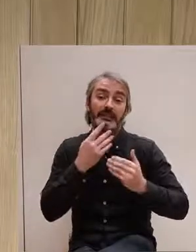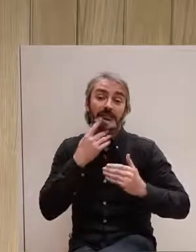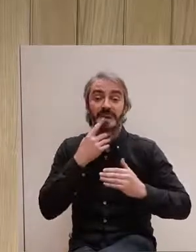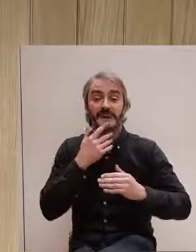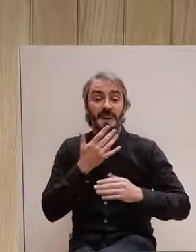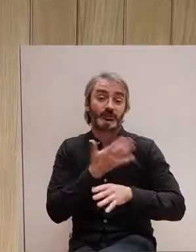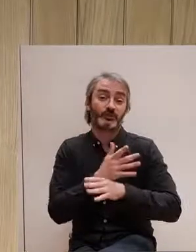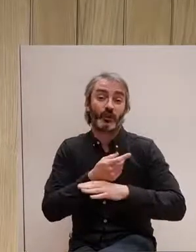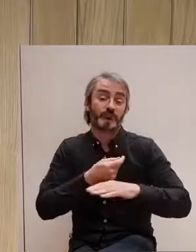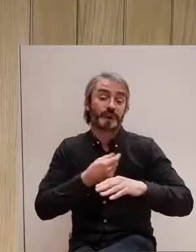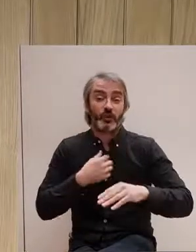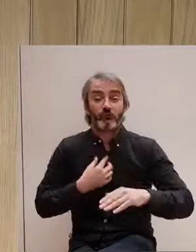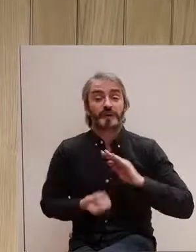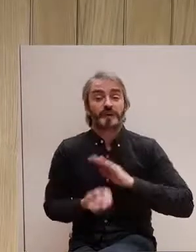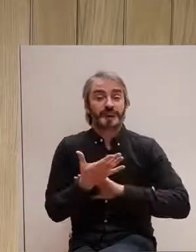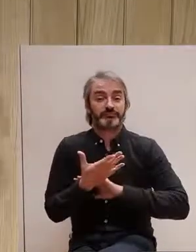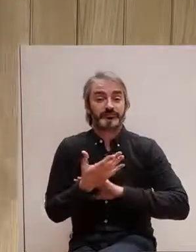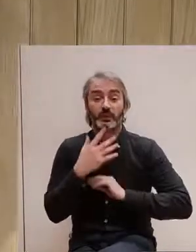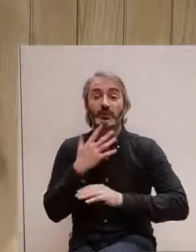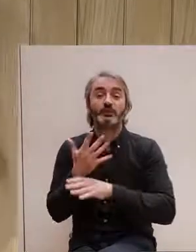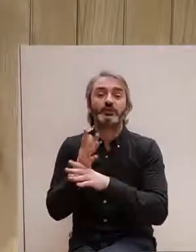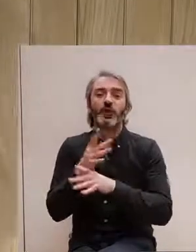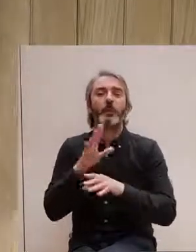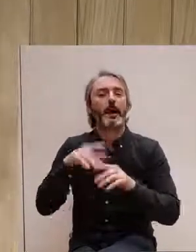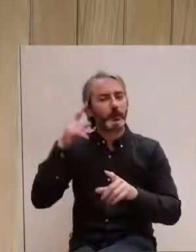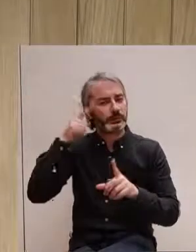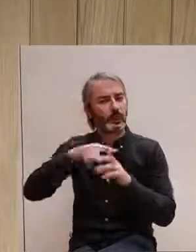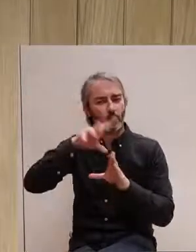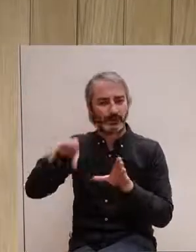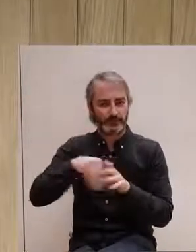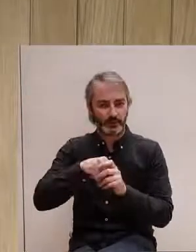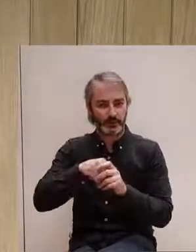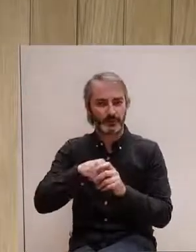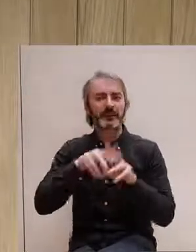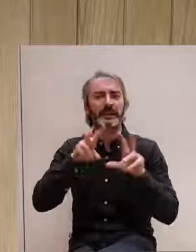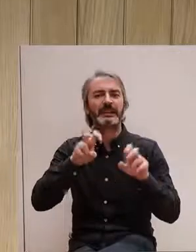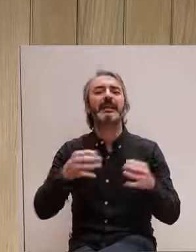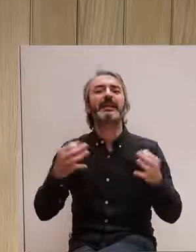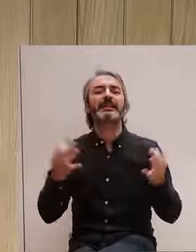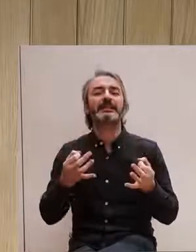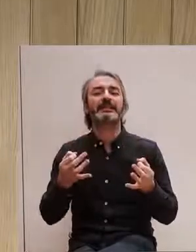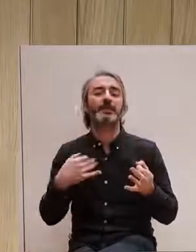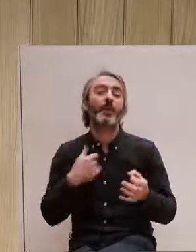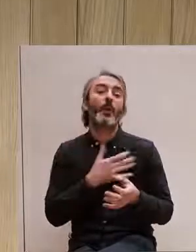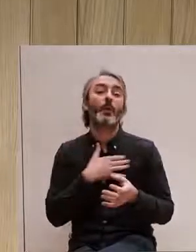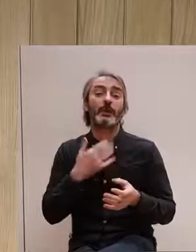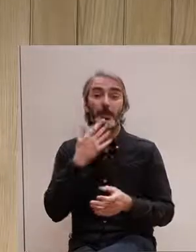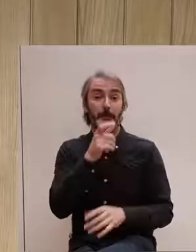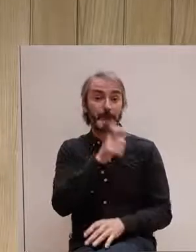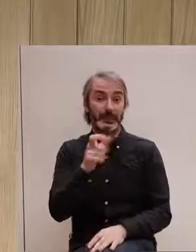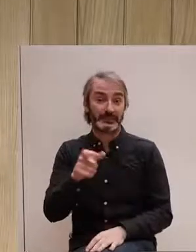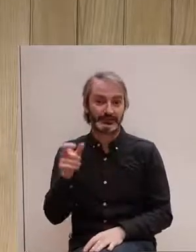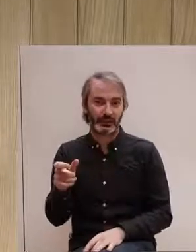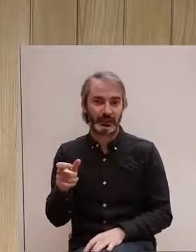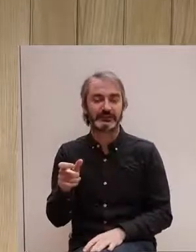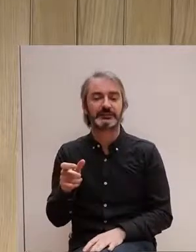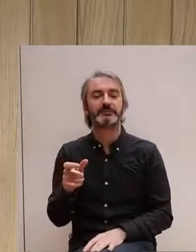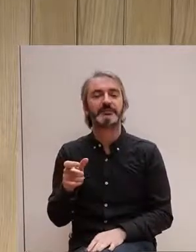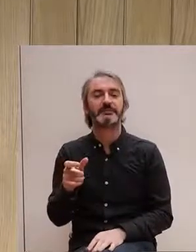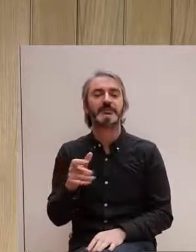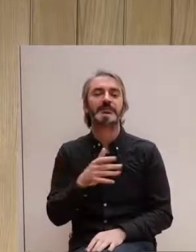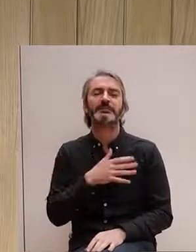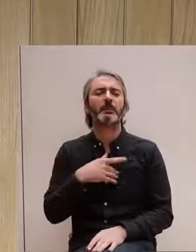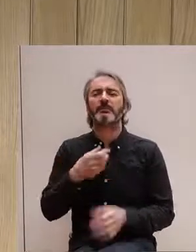un producte que no existeix, més inclusiu. I el tema era, volíem que les persones que estessin representades